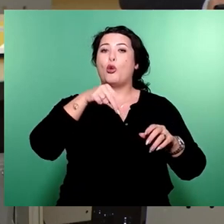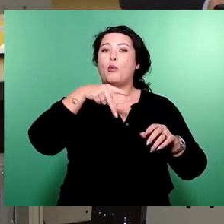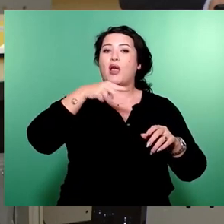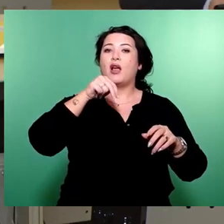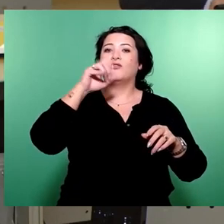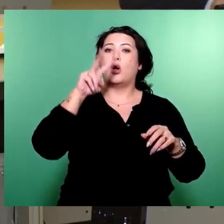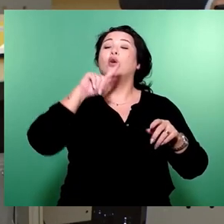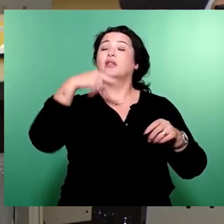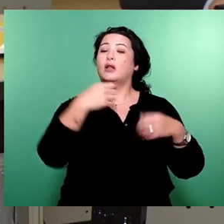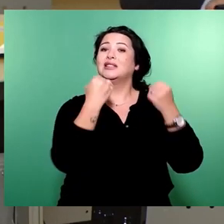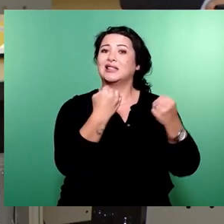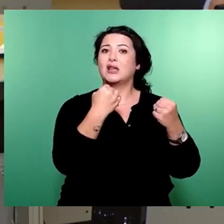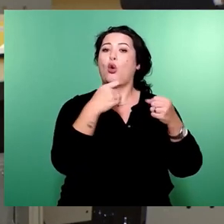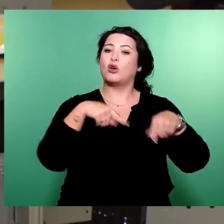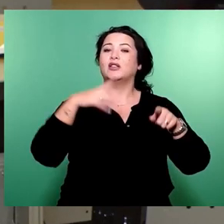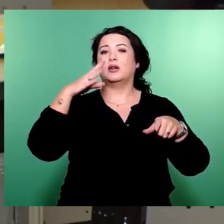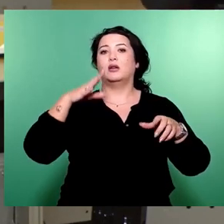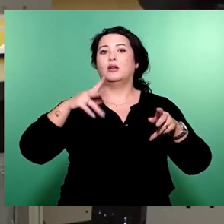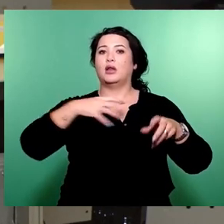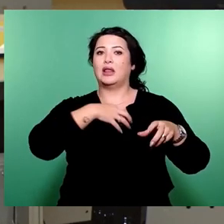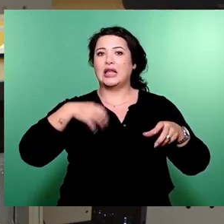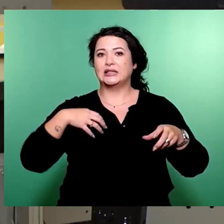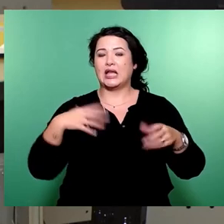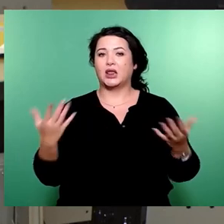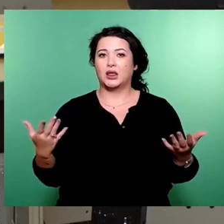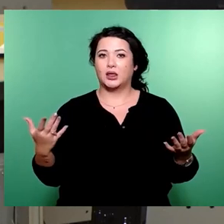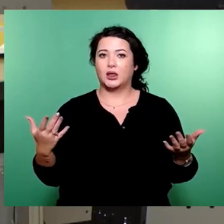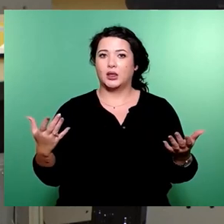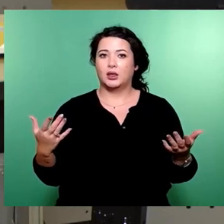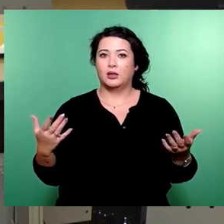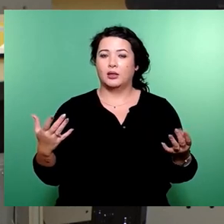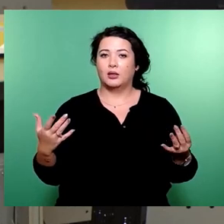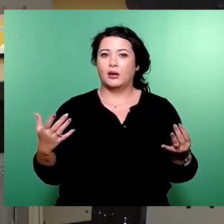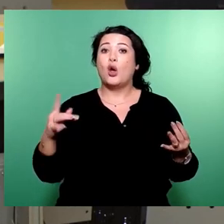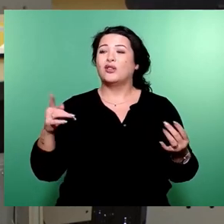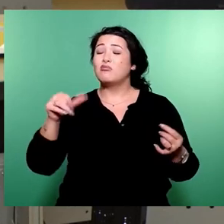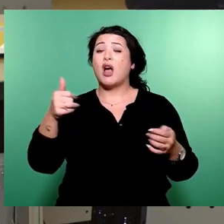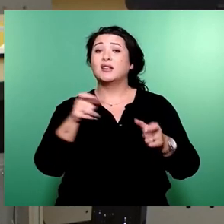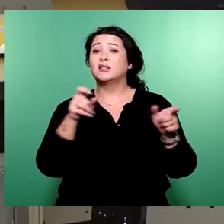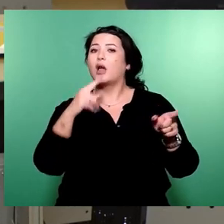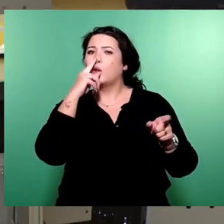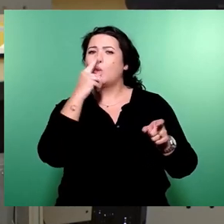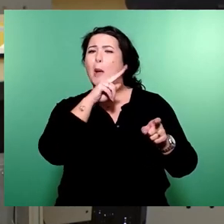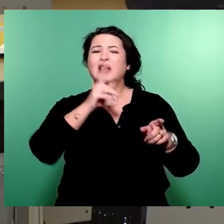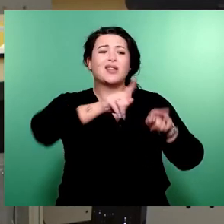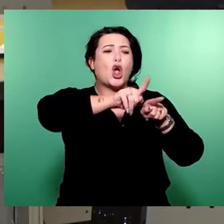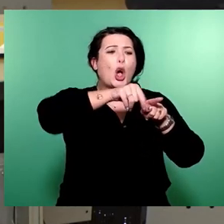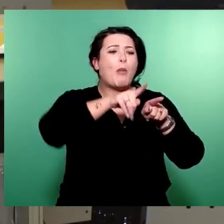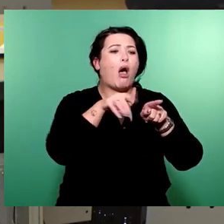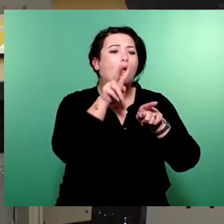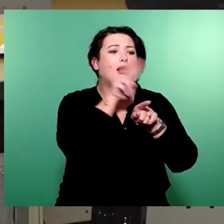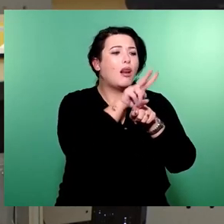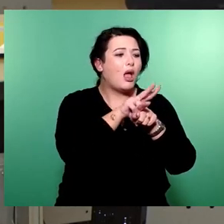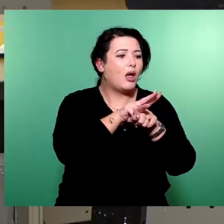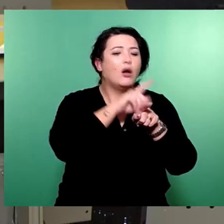ÖPNV in der Landeshauptstadt Dresden. Und die meisten haben da nur bis zum Komma gelesen. Die tun so, als wäre